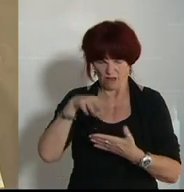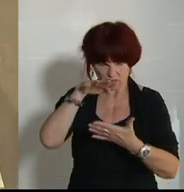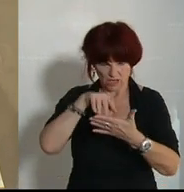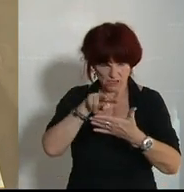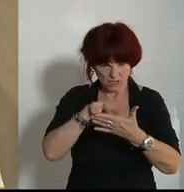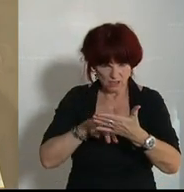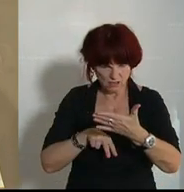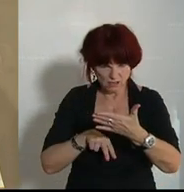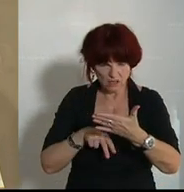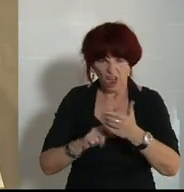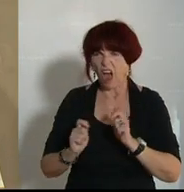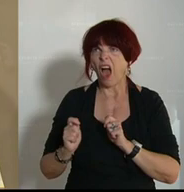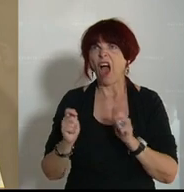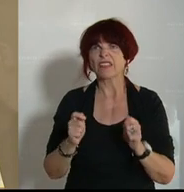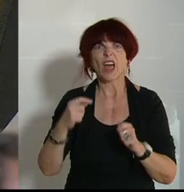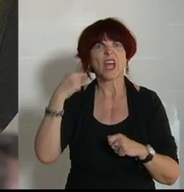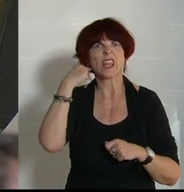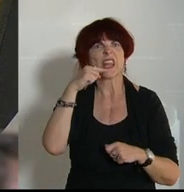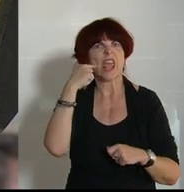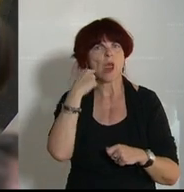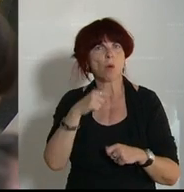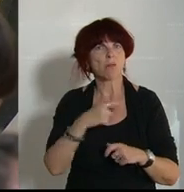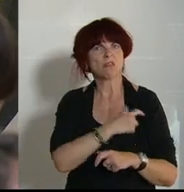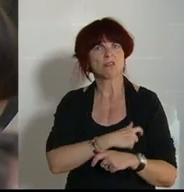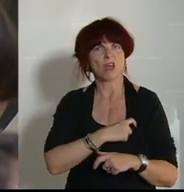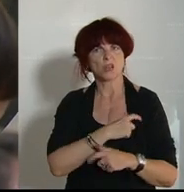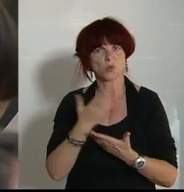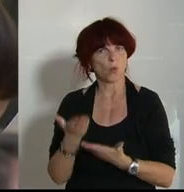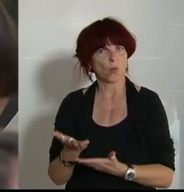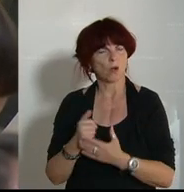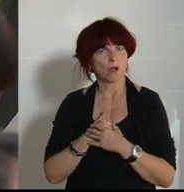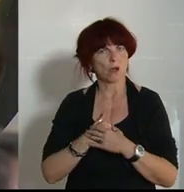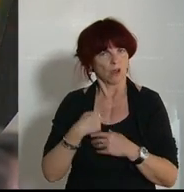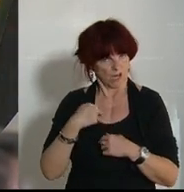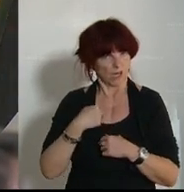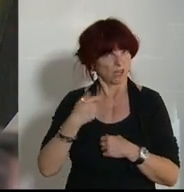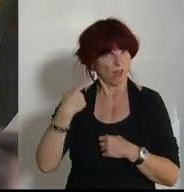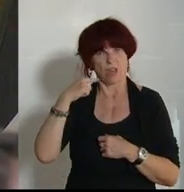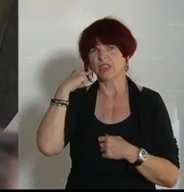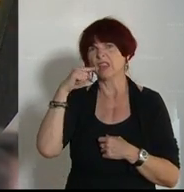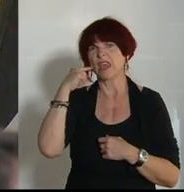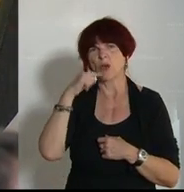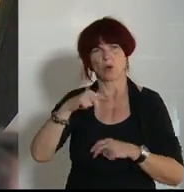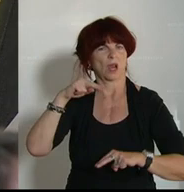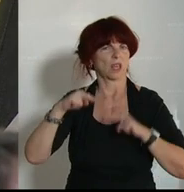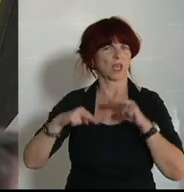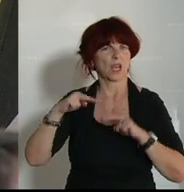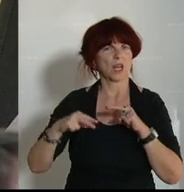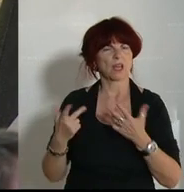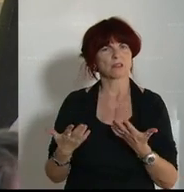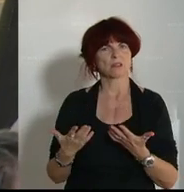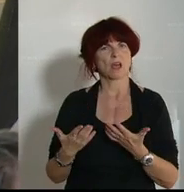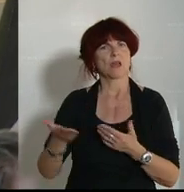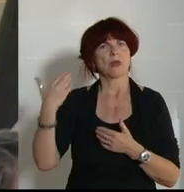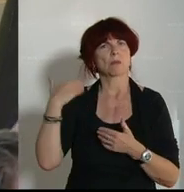das kann doch nicht ein Antrag von den Neos sein. Ich habe die Neos und die Kollegin Nies hat das schon gesagt kennengelernt oder ich zitiere besser,